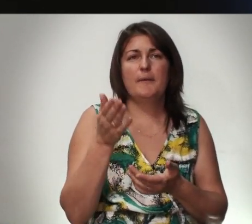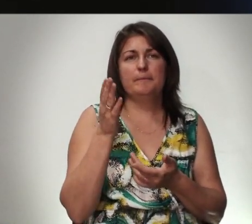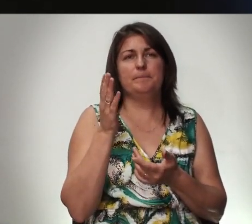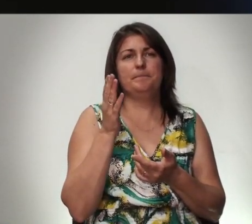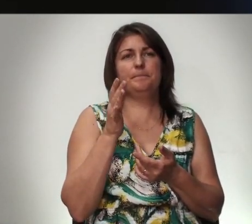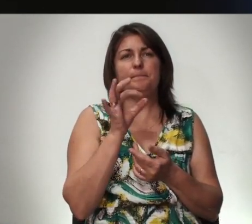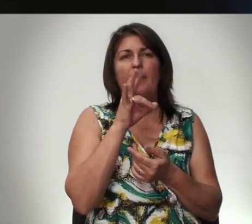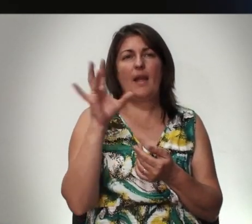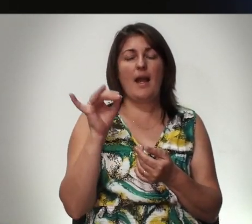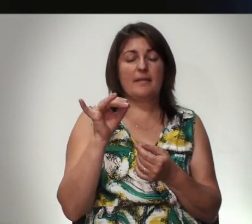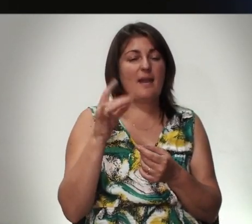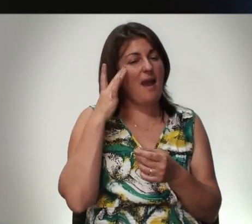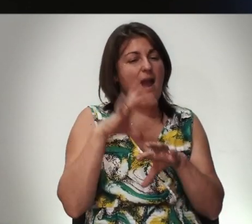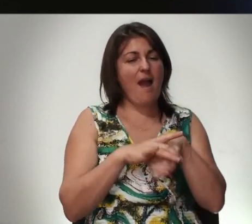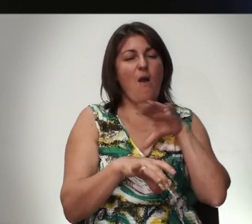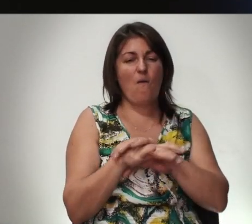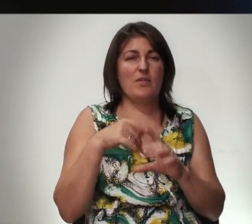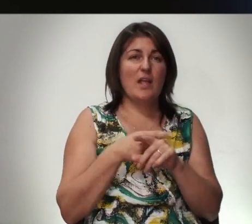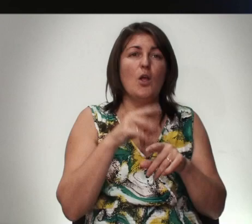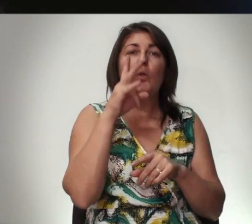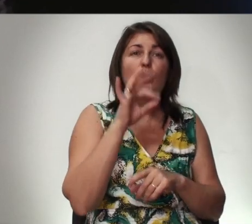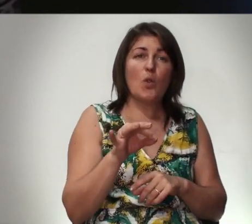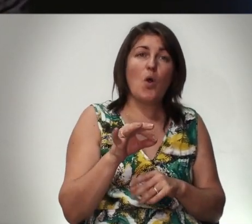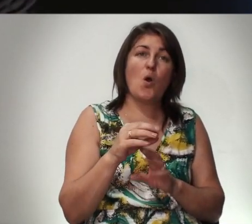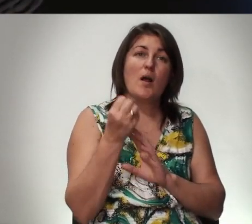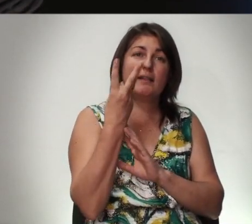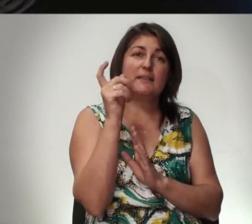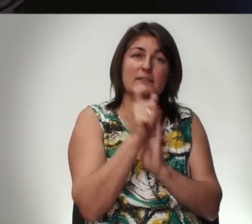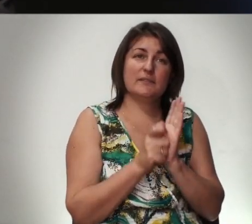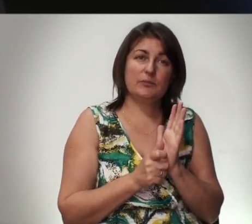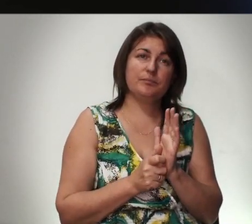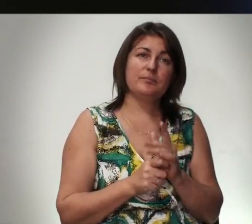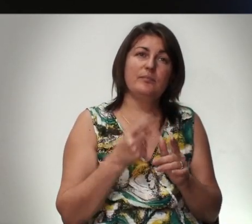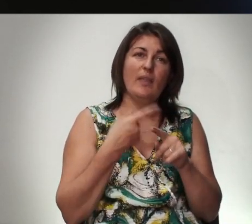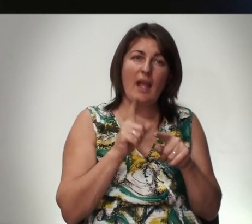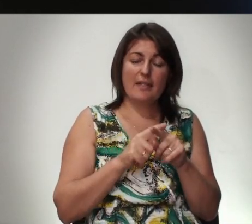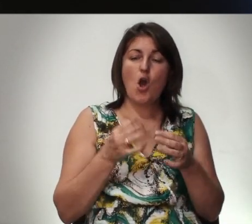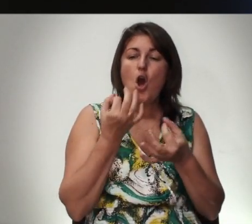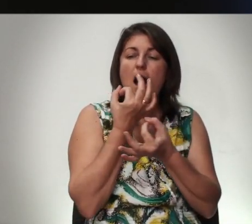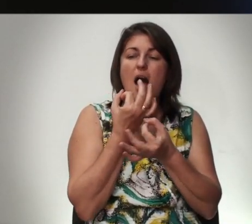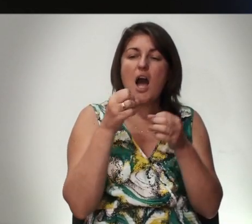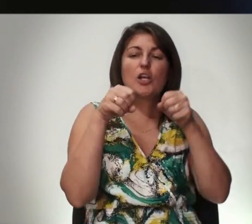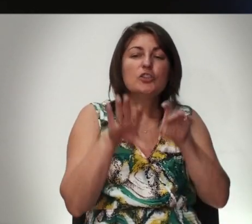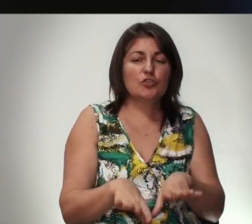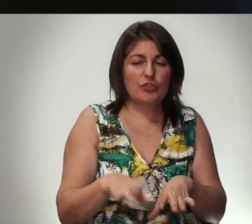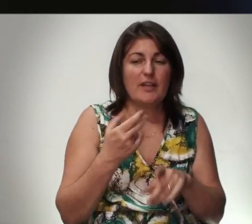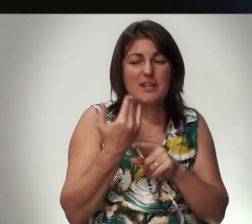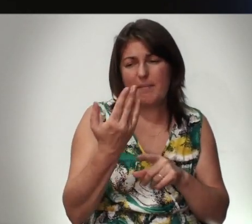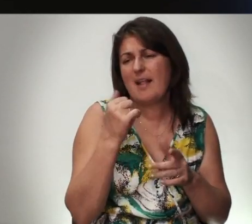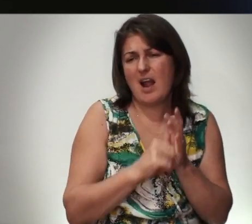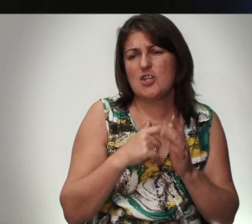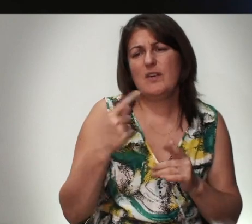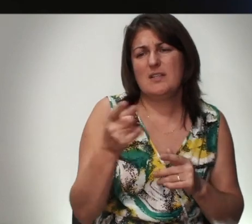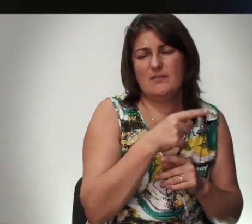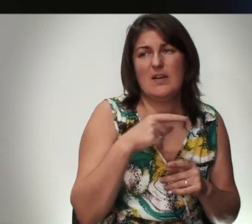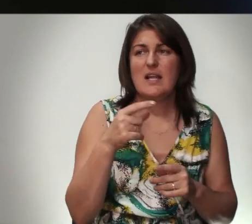И они окованы Этим Но Тринадцатый стих Это разрешение Для тебя Для каждого из нас